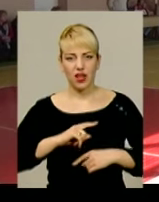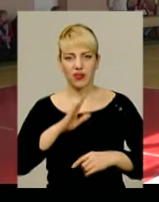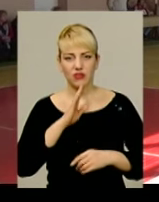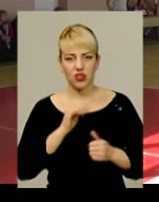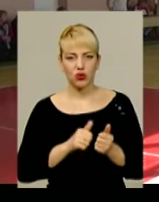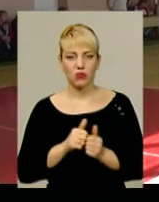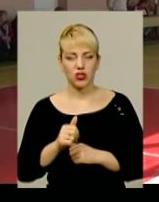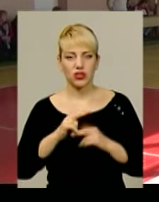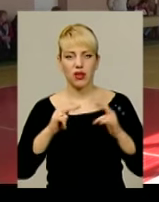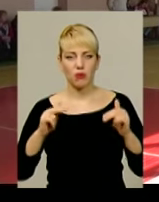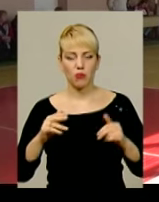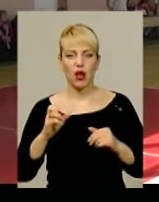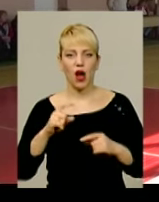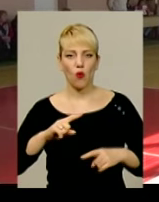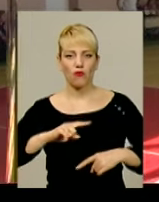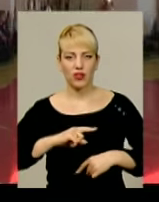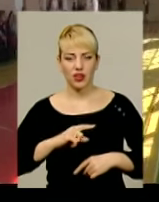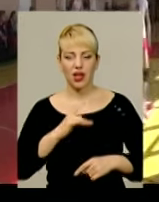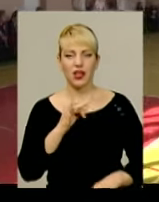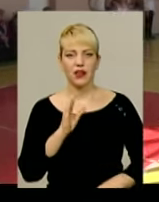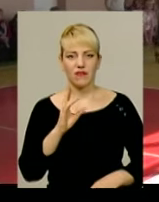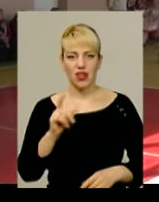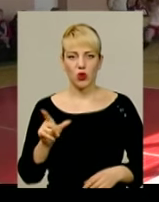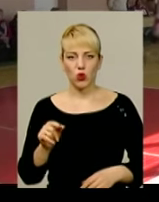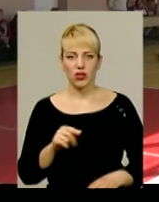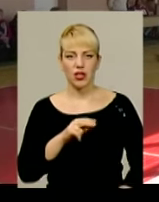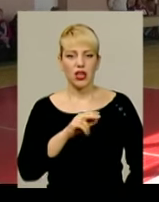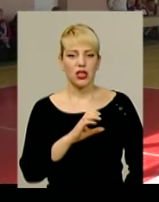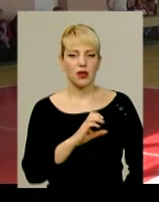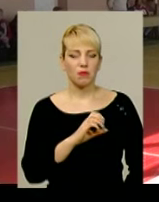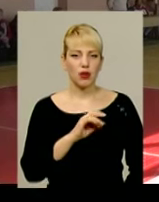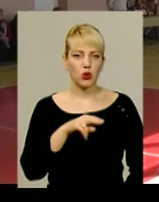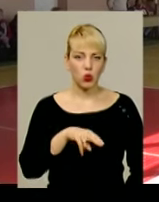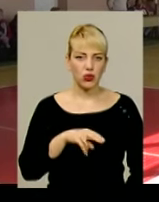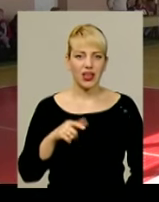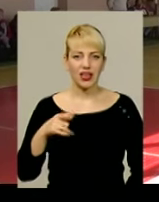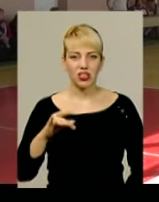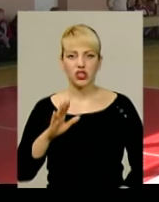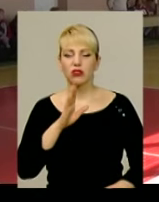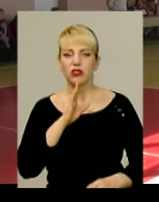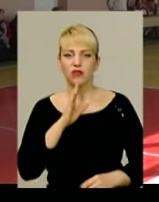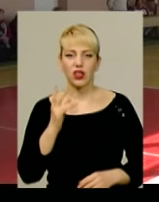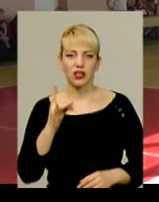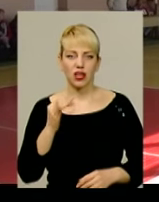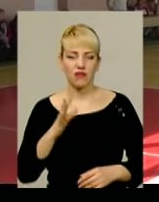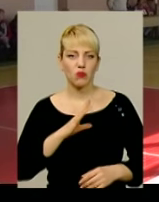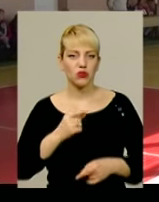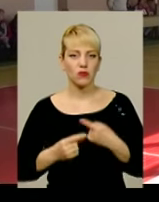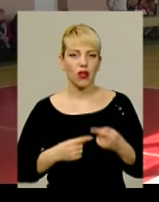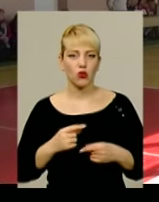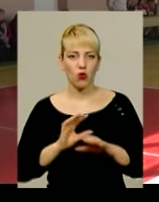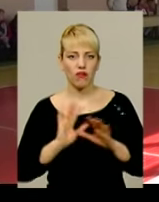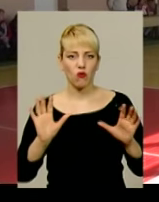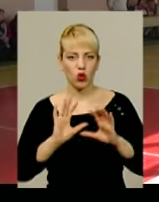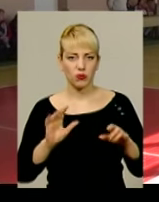команда «Чорна мельник» грала ще з одним рівненським дуетом. Суперниці Підгурська-Грищенко – спадкові волейболістки. Тож виграти в них було завданням